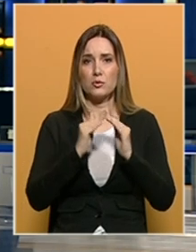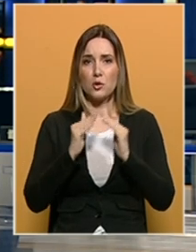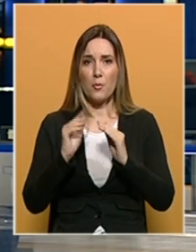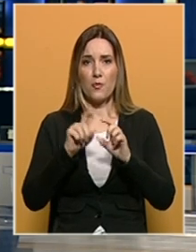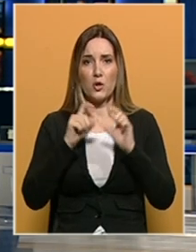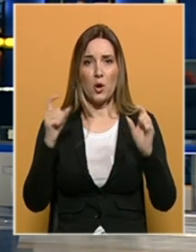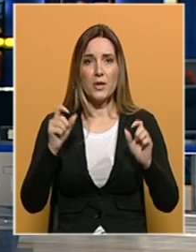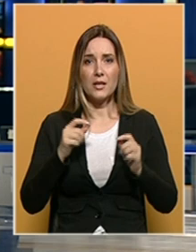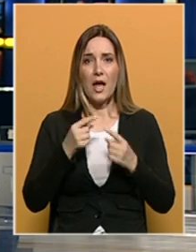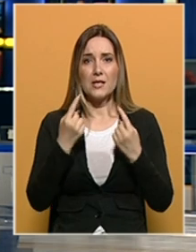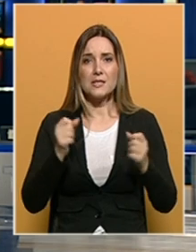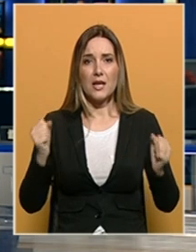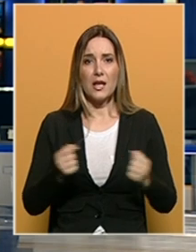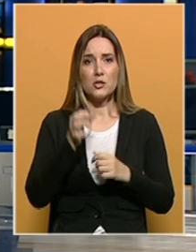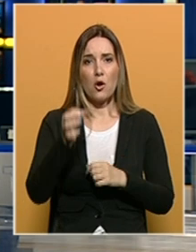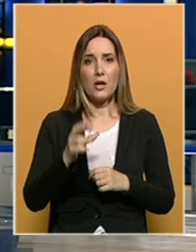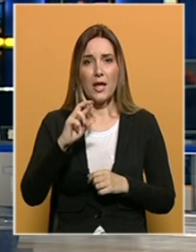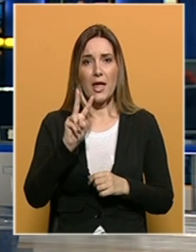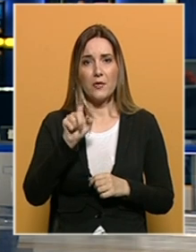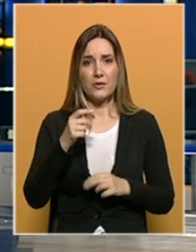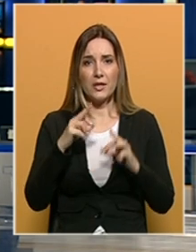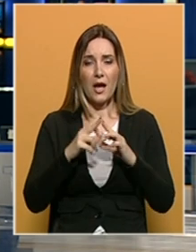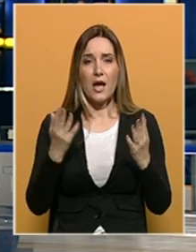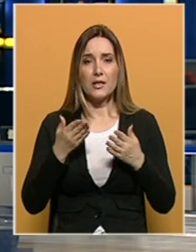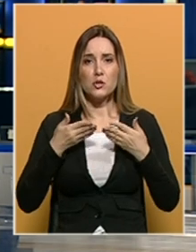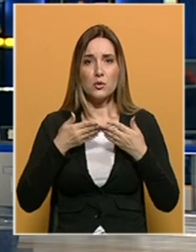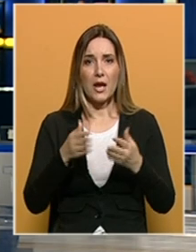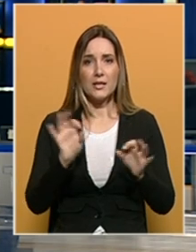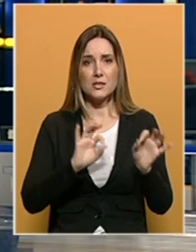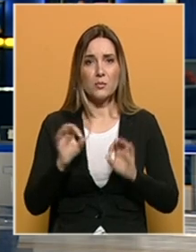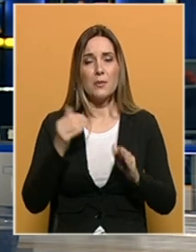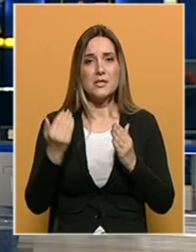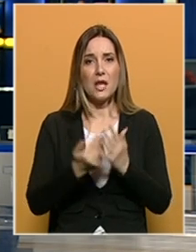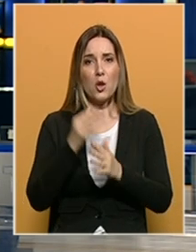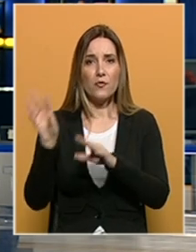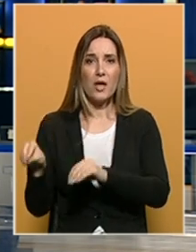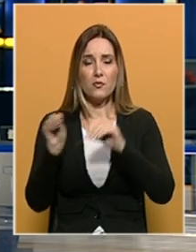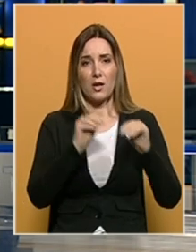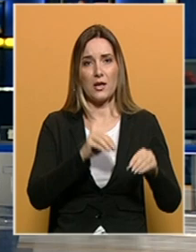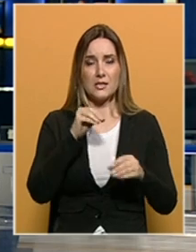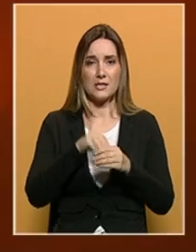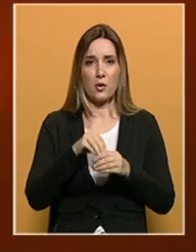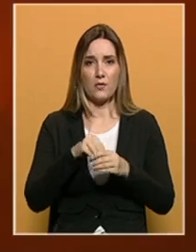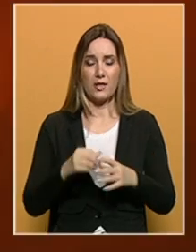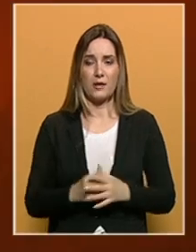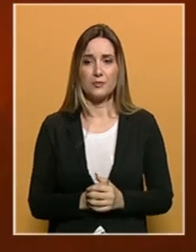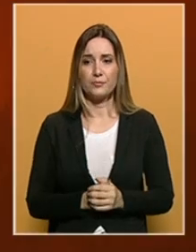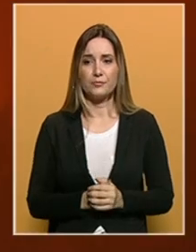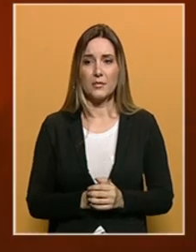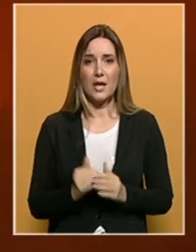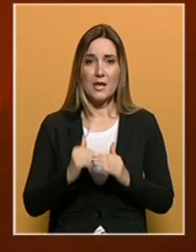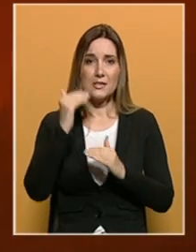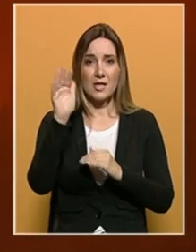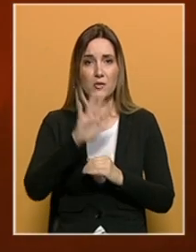a stanje je najteže na otoku Evija, gdje su trajekti spremni za nove evakuacije stanovnika. Na